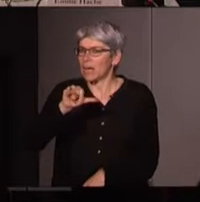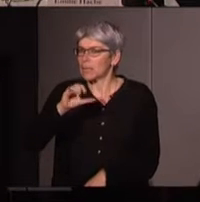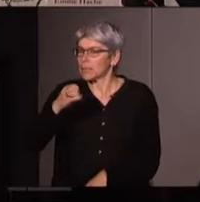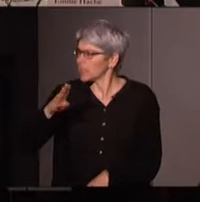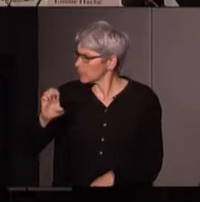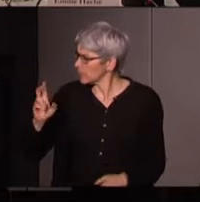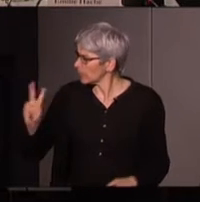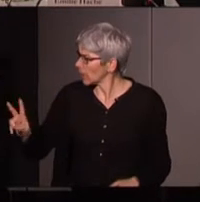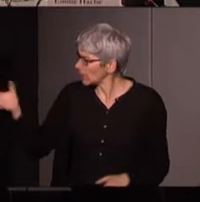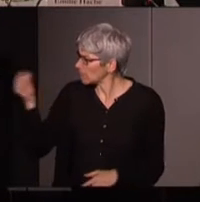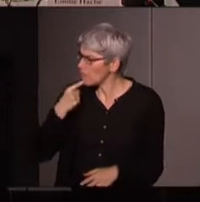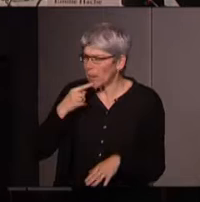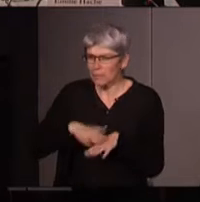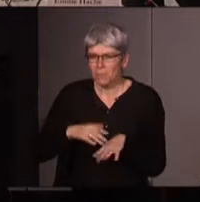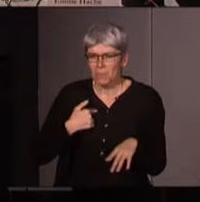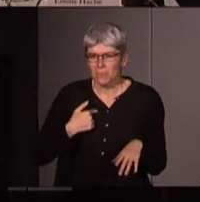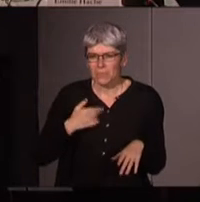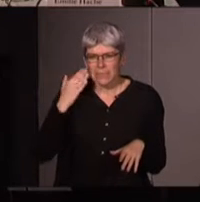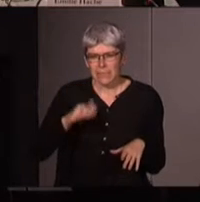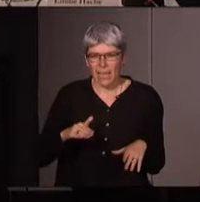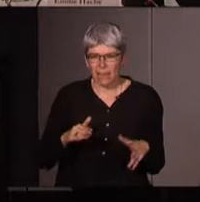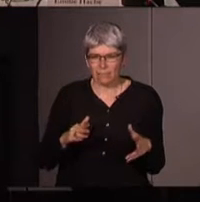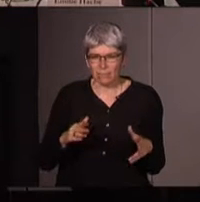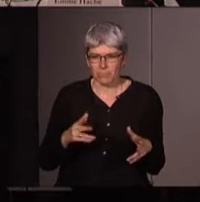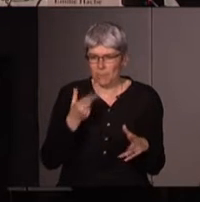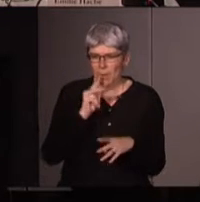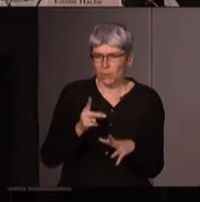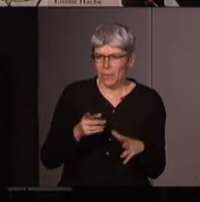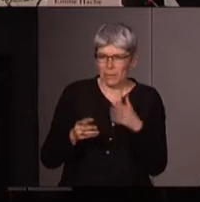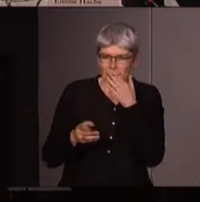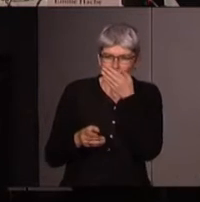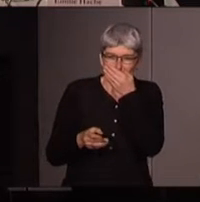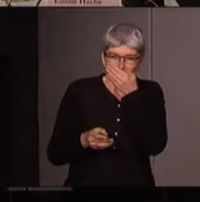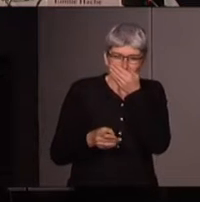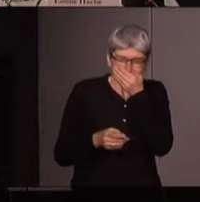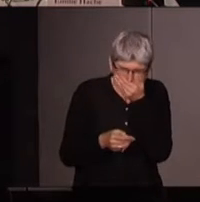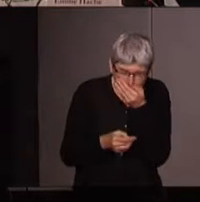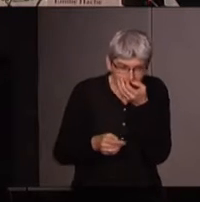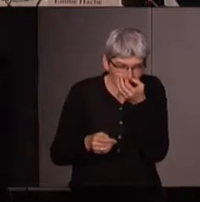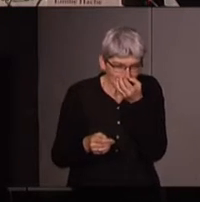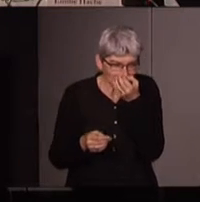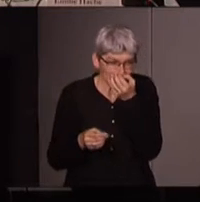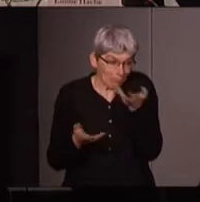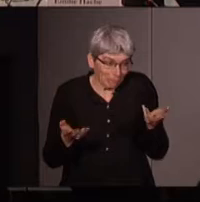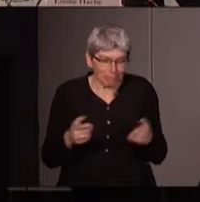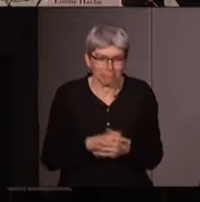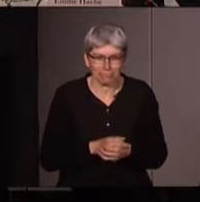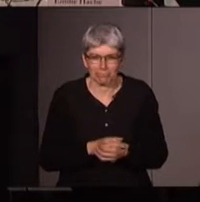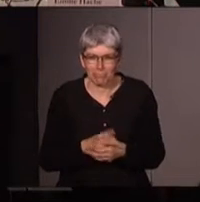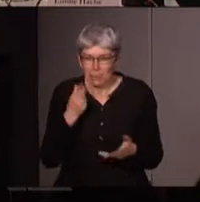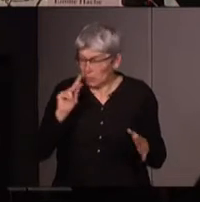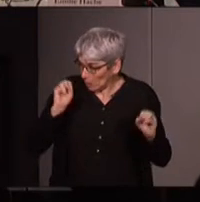oui celui de ce que vous avez parlé je sais que vous l'avez défini au début mais je n pas très bien compris donc c'est juste si vous pouvez revenir un peu dessus et expliquer